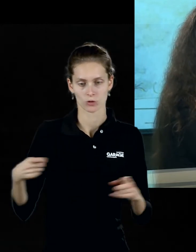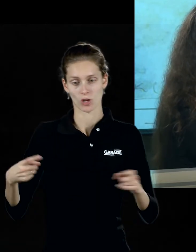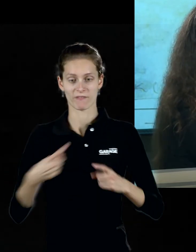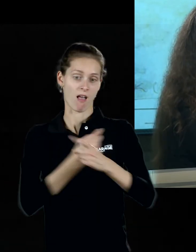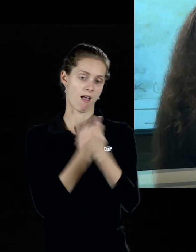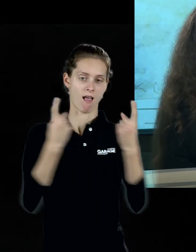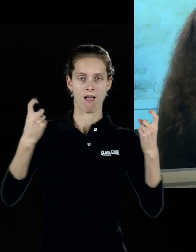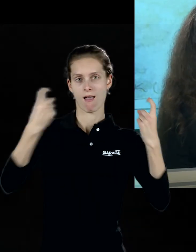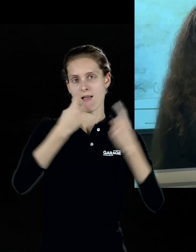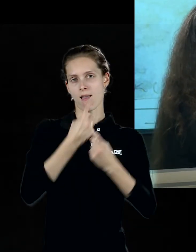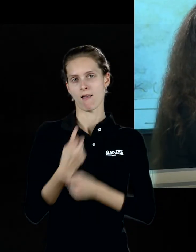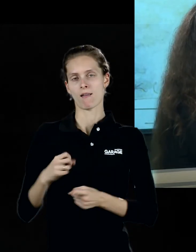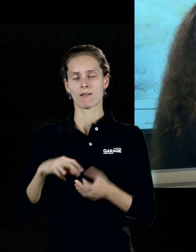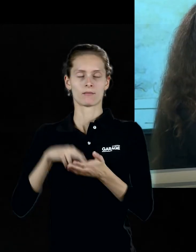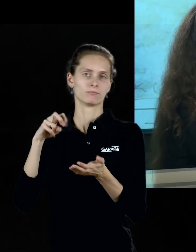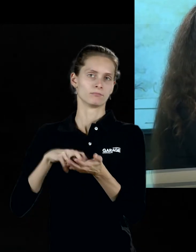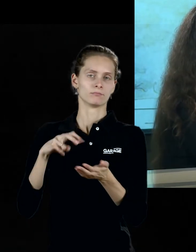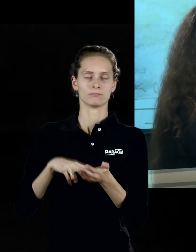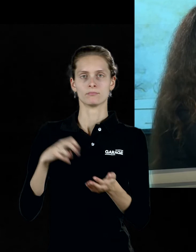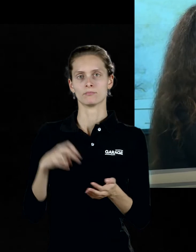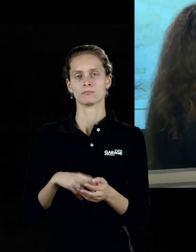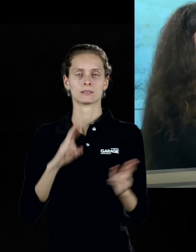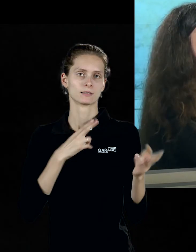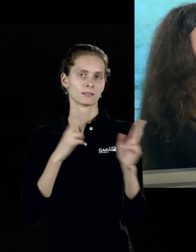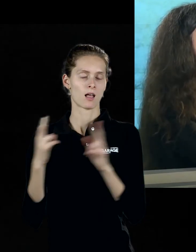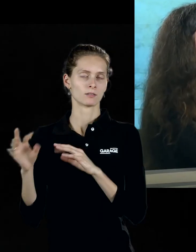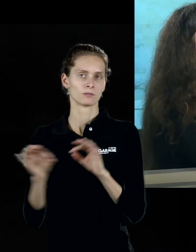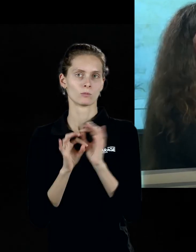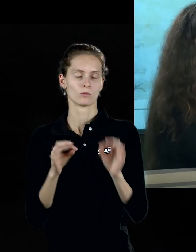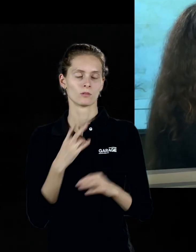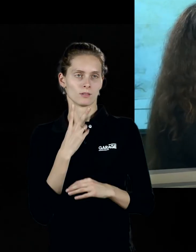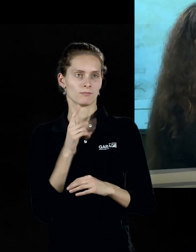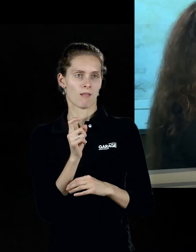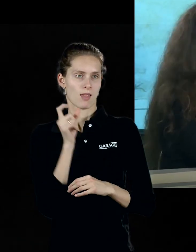под музыку, в этом всегда есть элемент комизма, так же, как есть элемент комизма, но вот